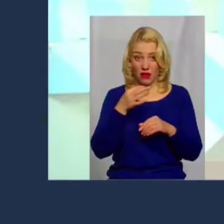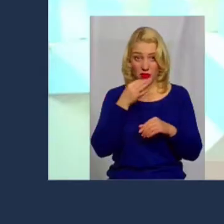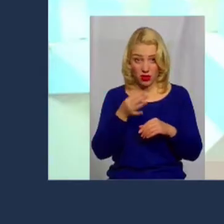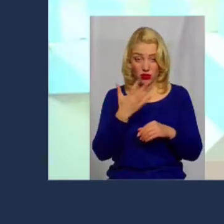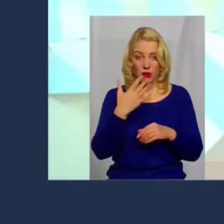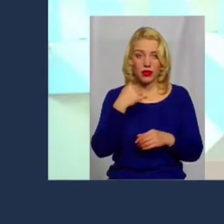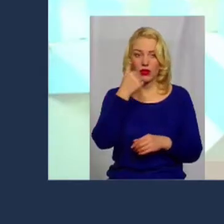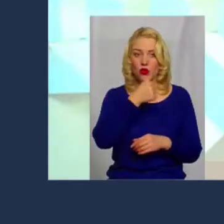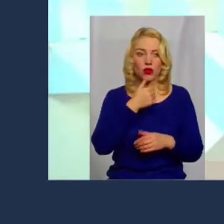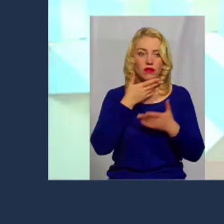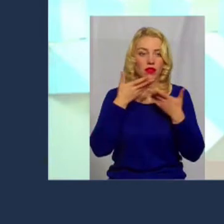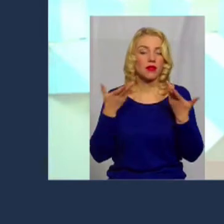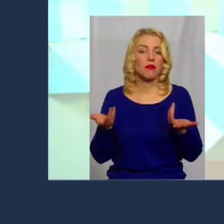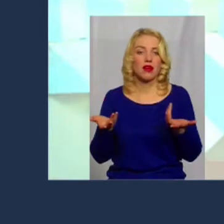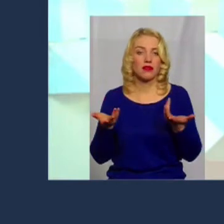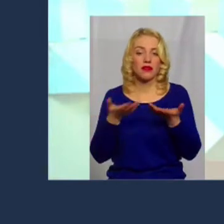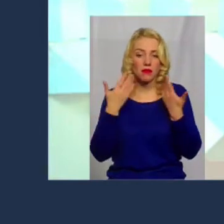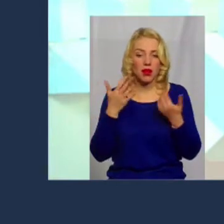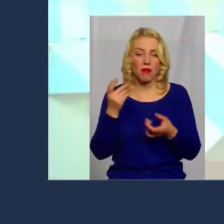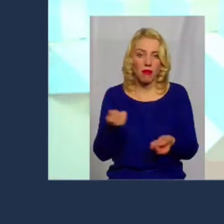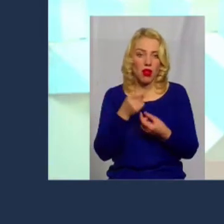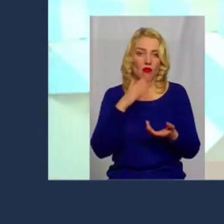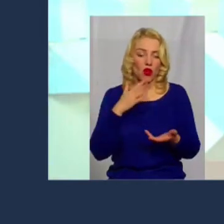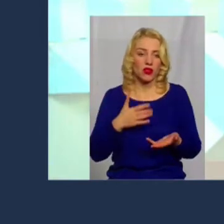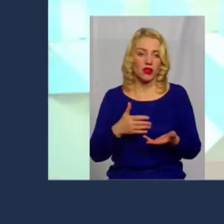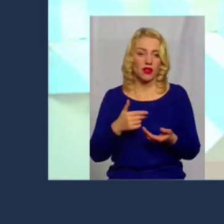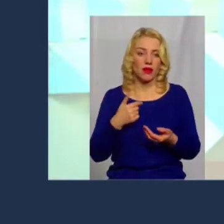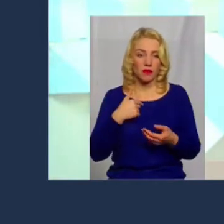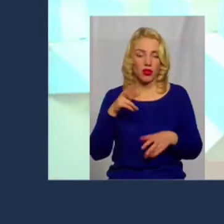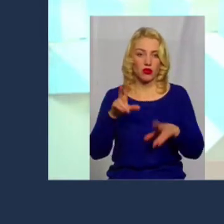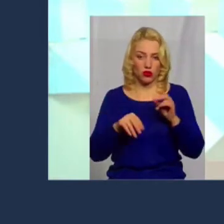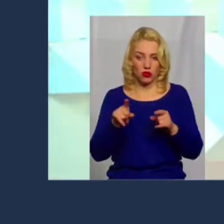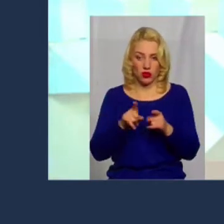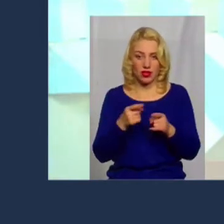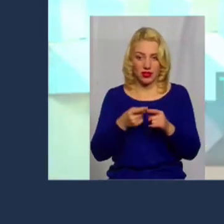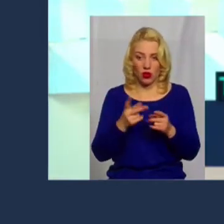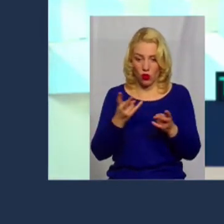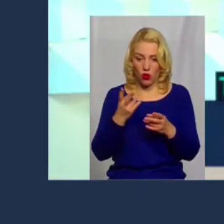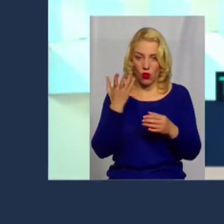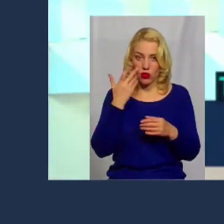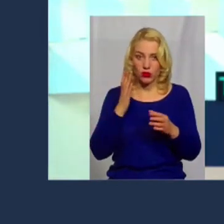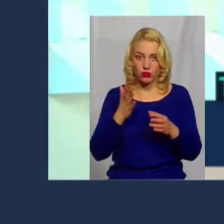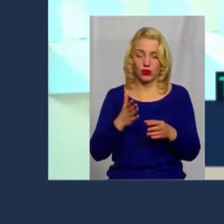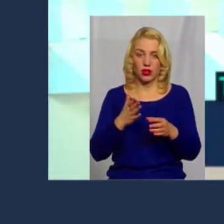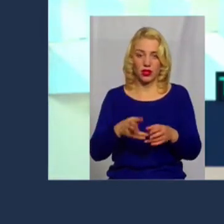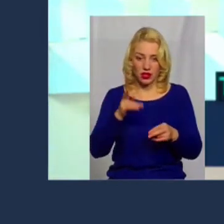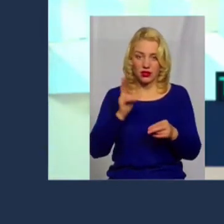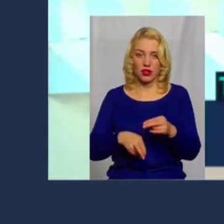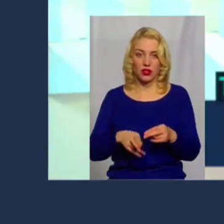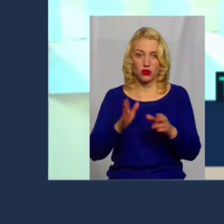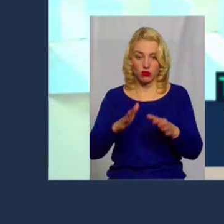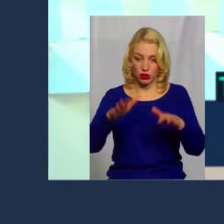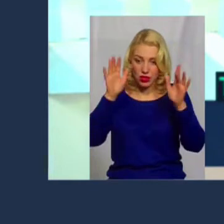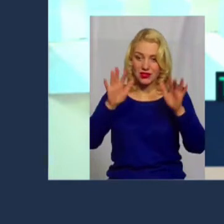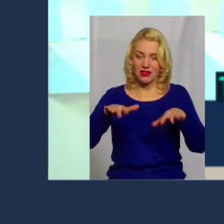П'ять років нема, ну, мало водя. Ми розраховуємо на те, що все ж таки колись воно кінчиться. І випаде багато снігу, прийде